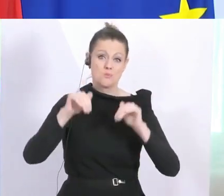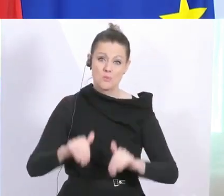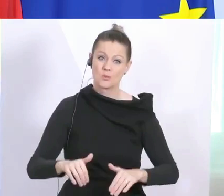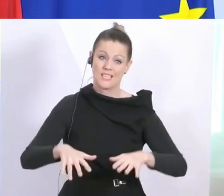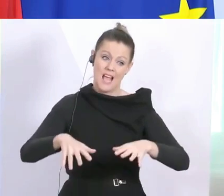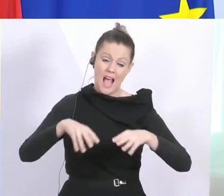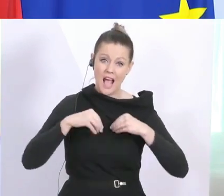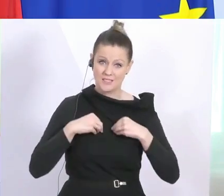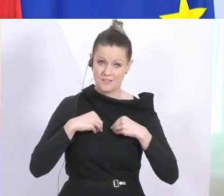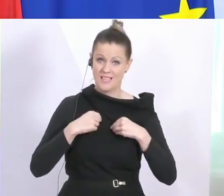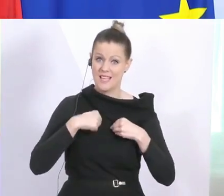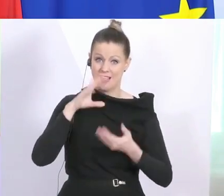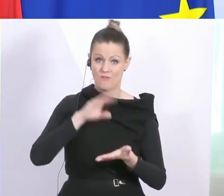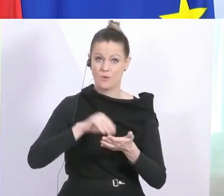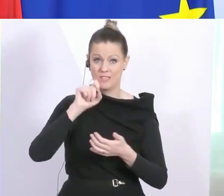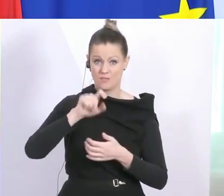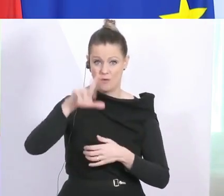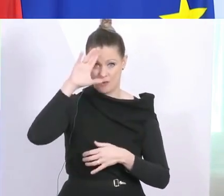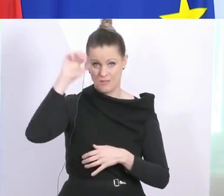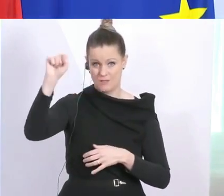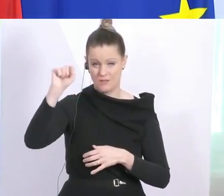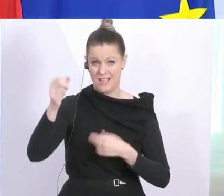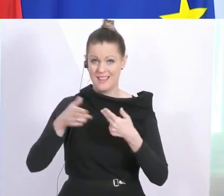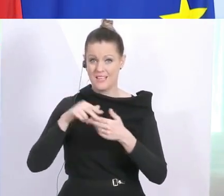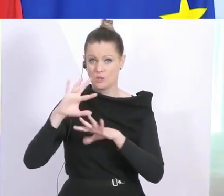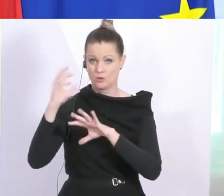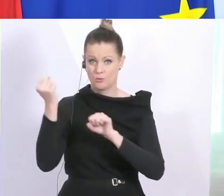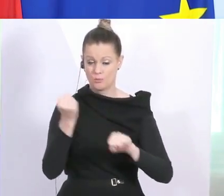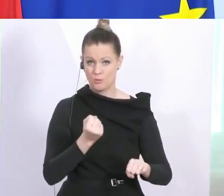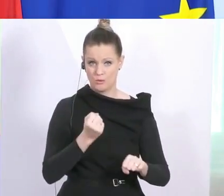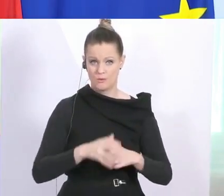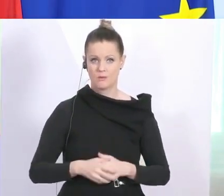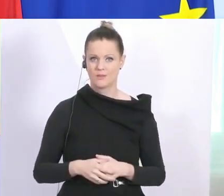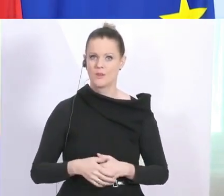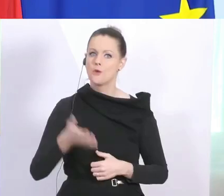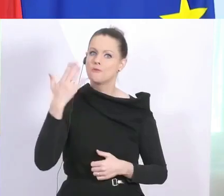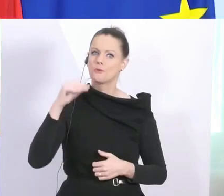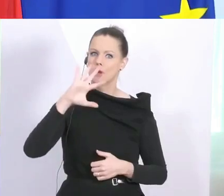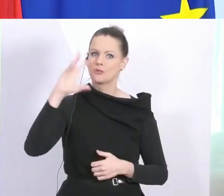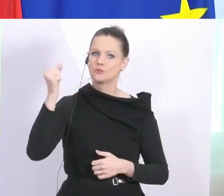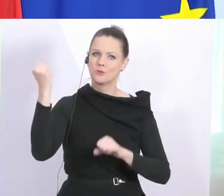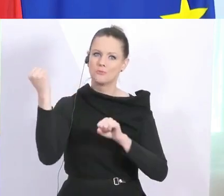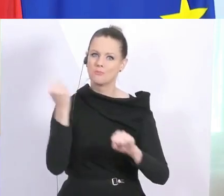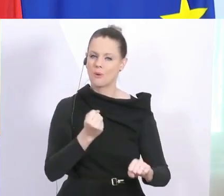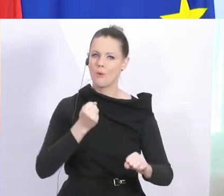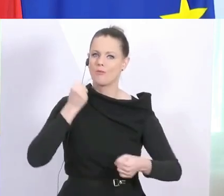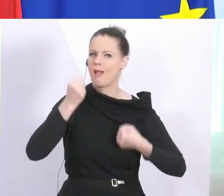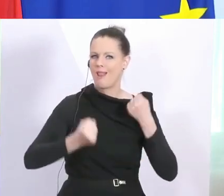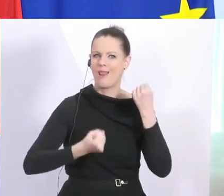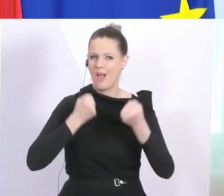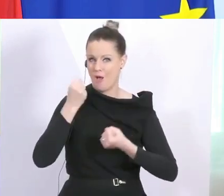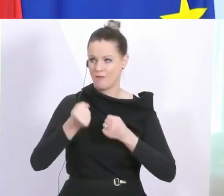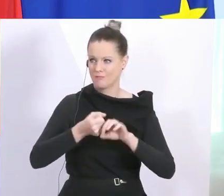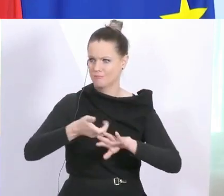Ich wohne im 12. Bezirk in der Nähe von Schönbrunn. Immer wenn ich früher in Schönbrunn laufen war in den letzten Jahren